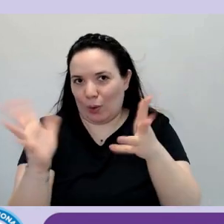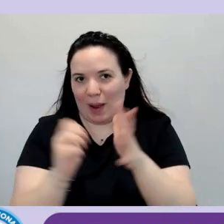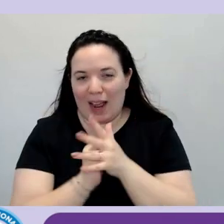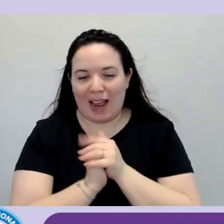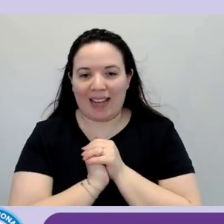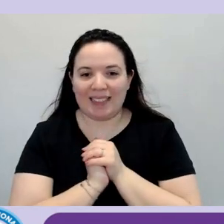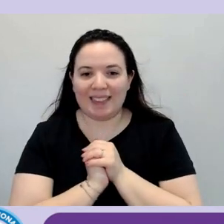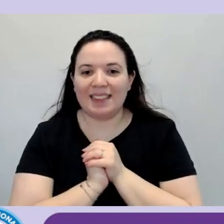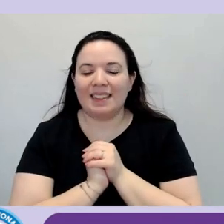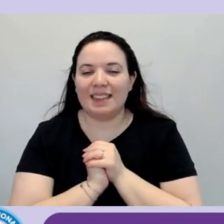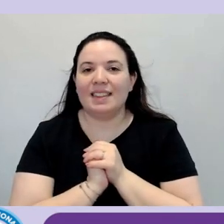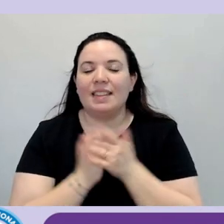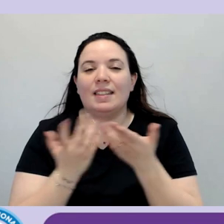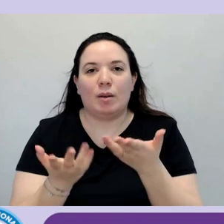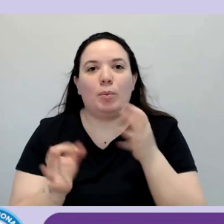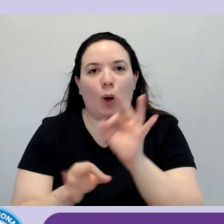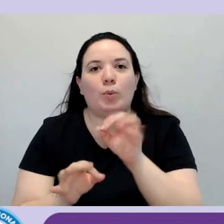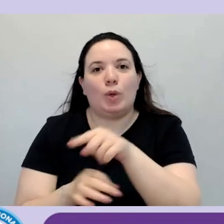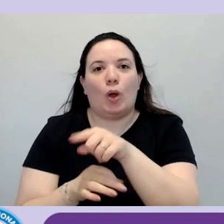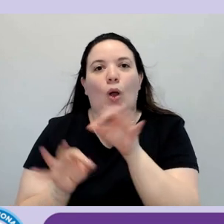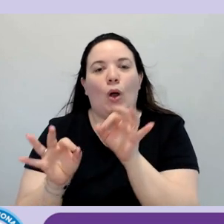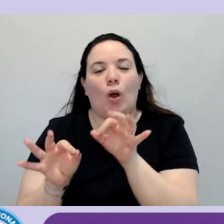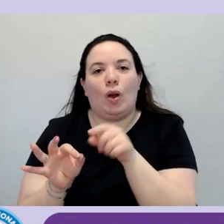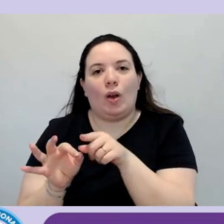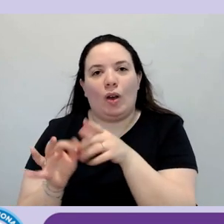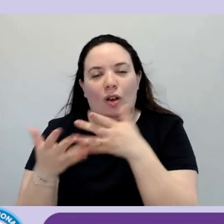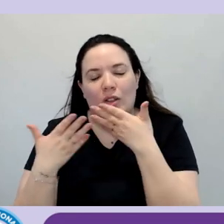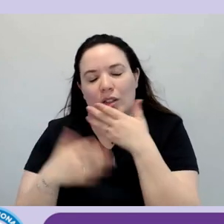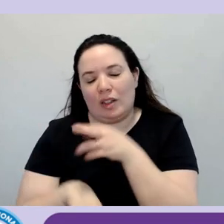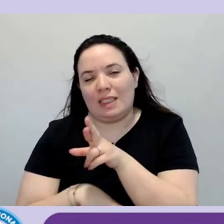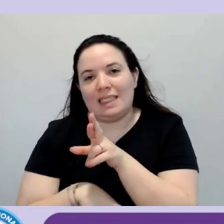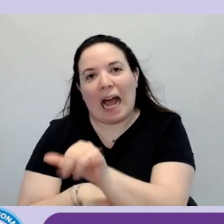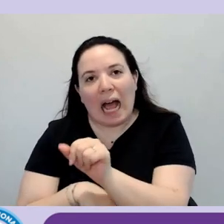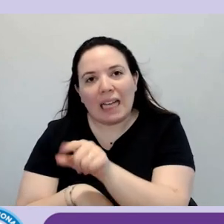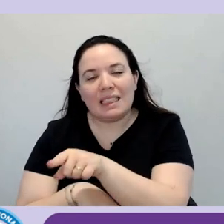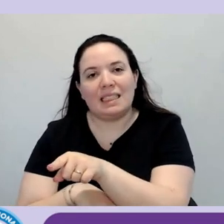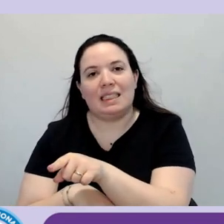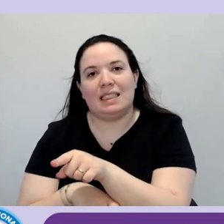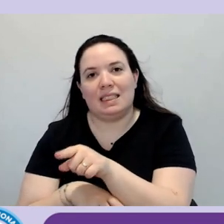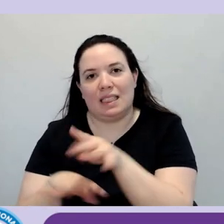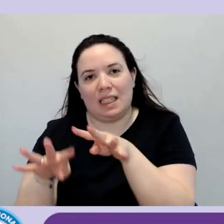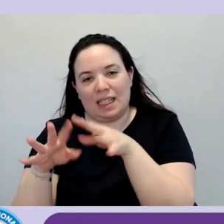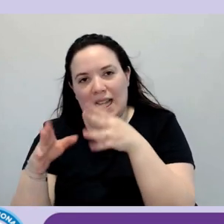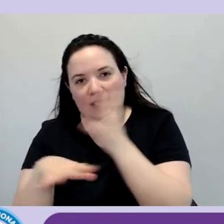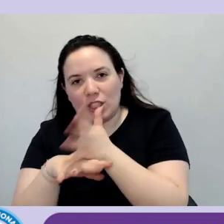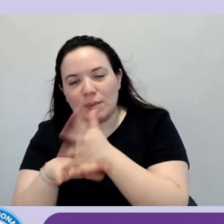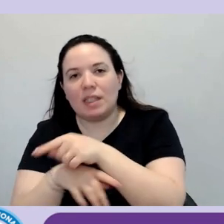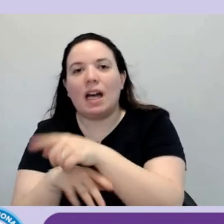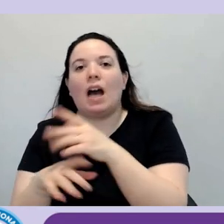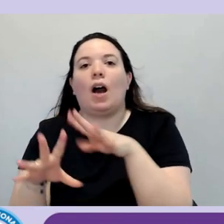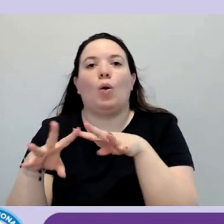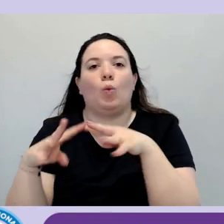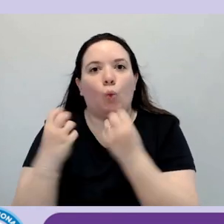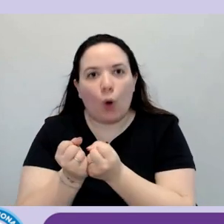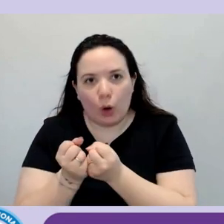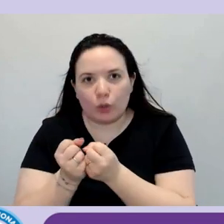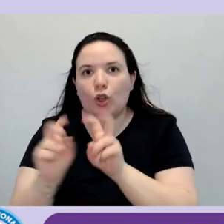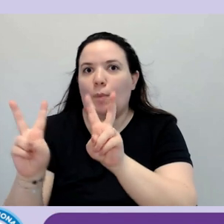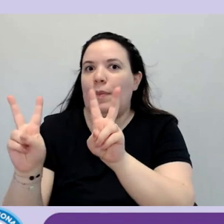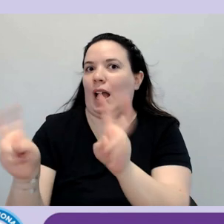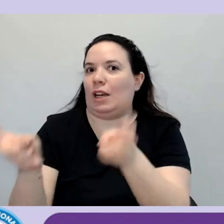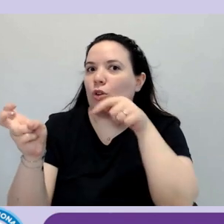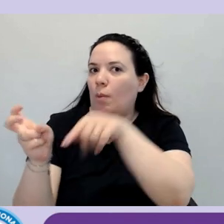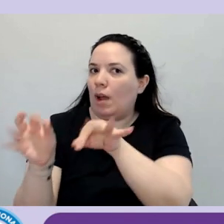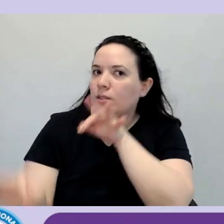noi con proprio con ehm con ehm ehm ehm workshop che hanno trattato questi temi quindi